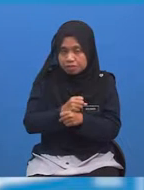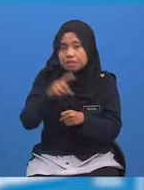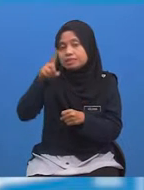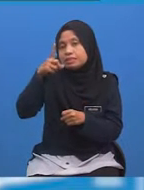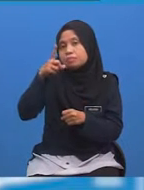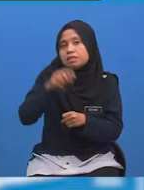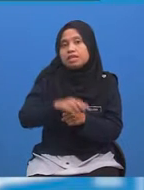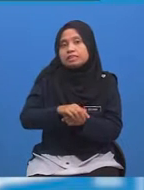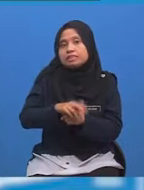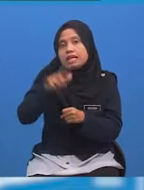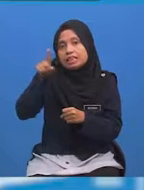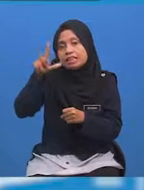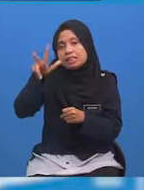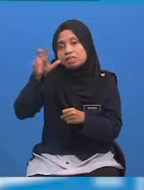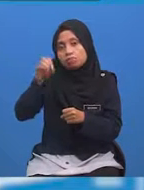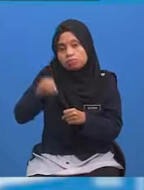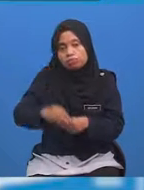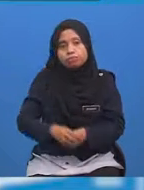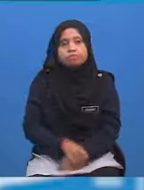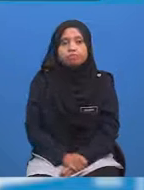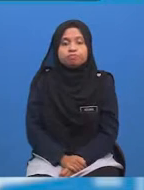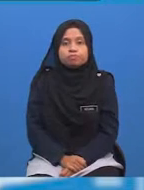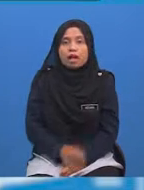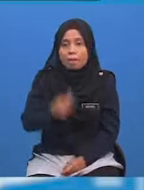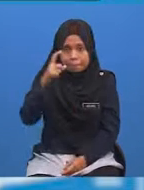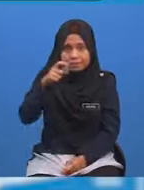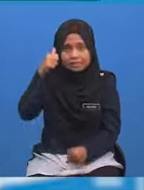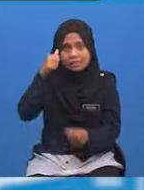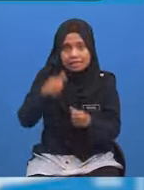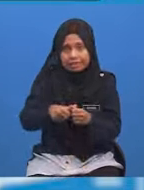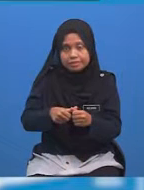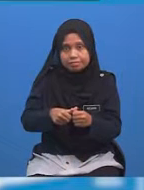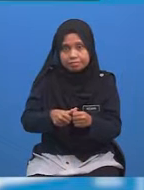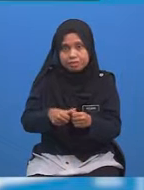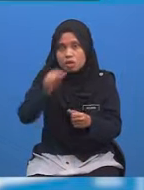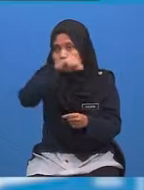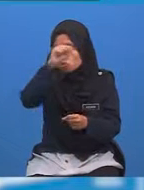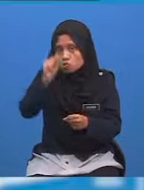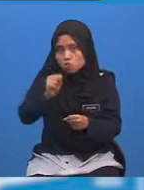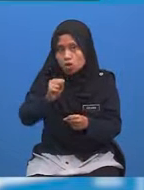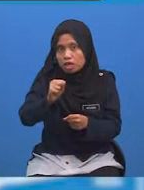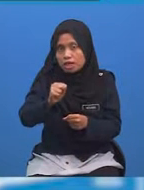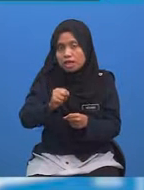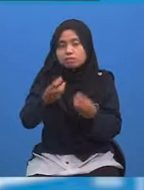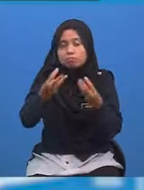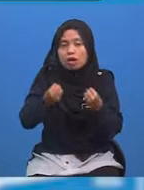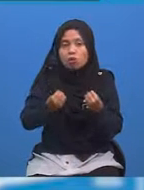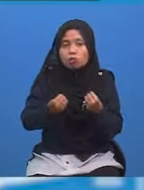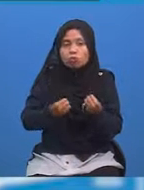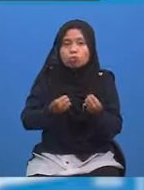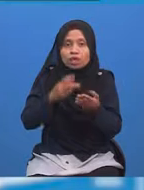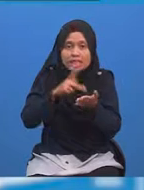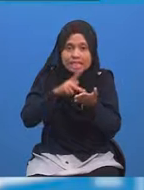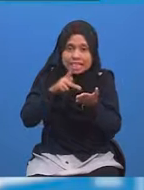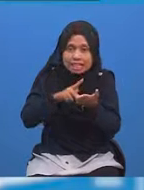11.30 Ingat murid-murid Soalan minta kamu mengira waktu